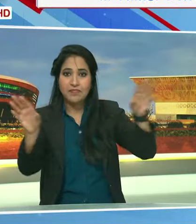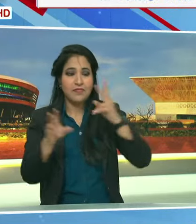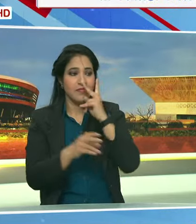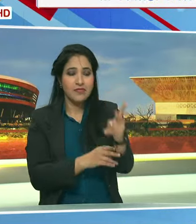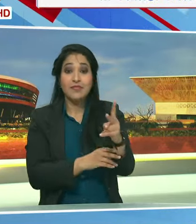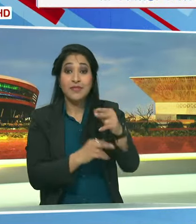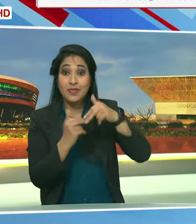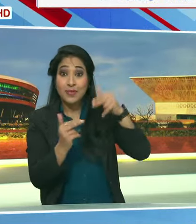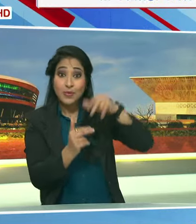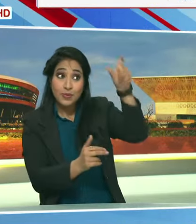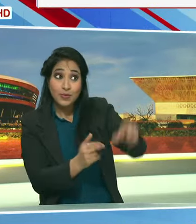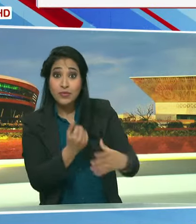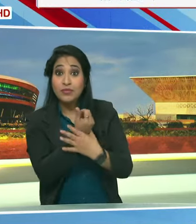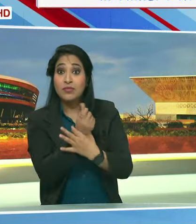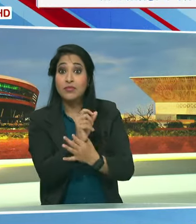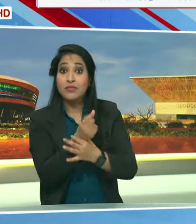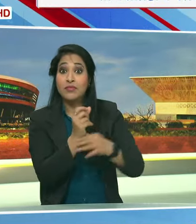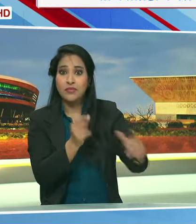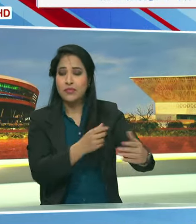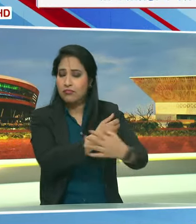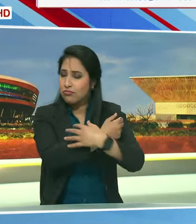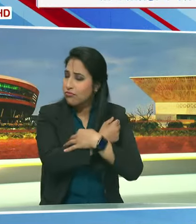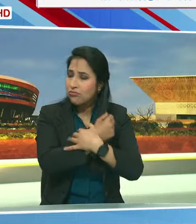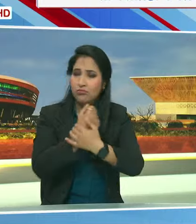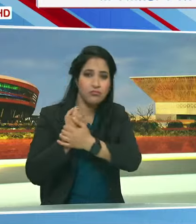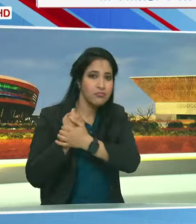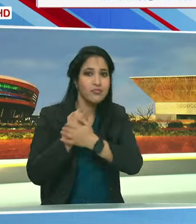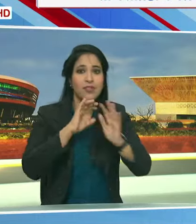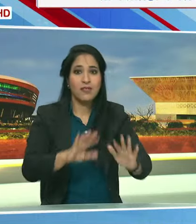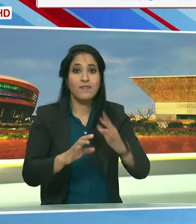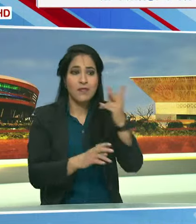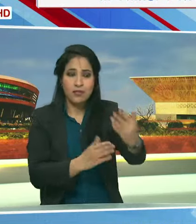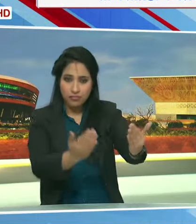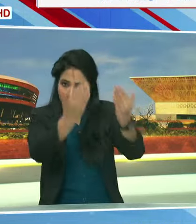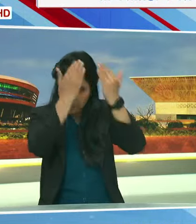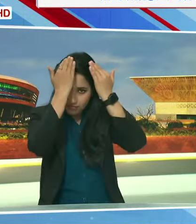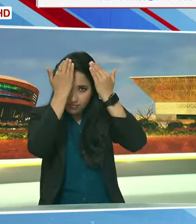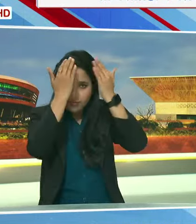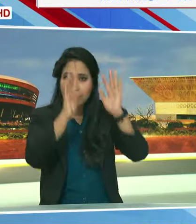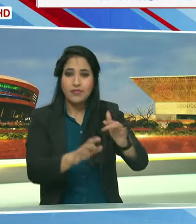अक्ट्रिस ने उन्हें गले लगाया और उनसे आशिरवार लिया